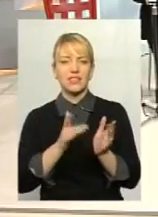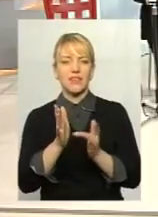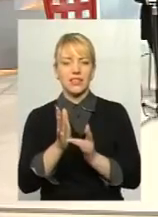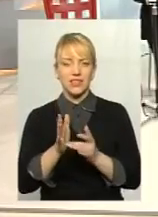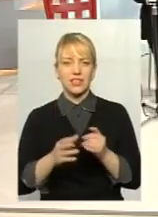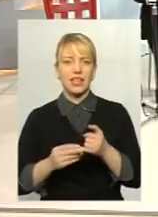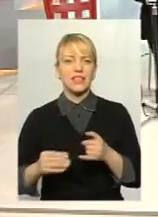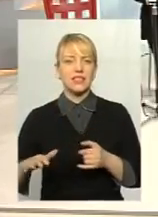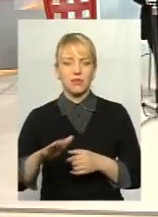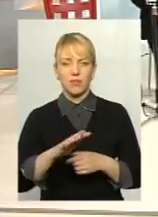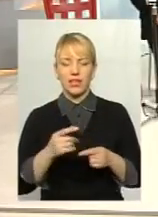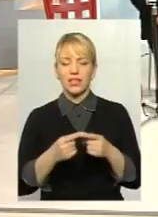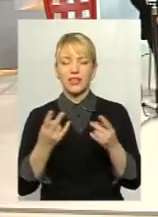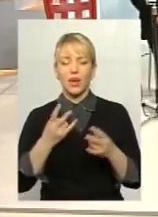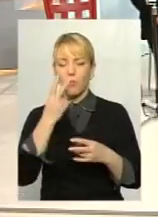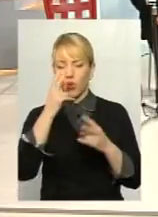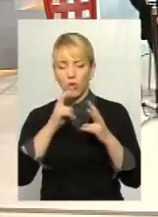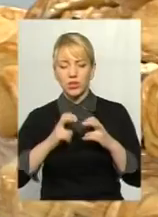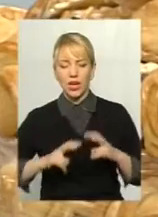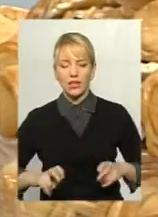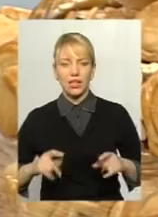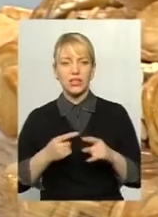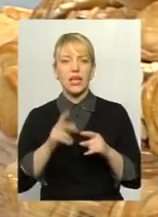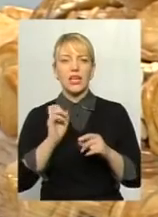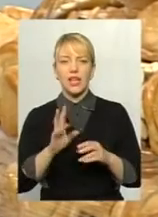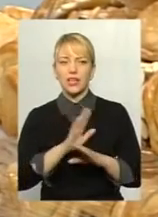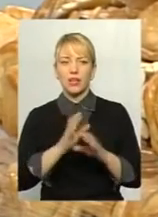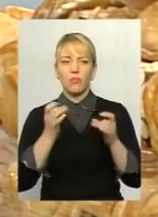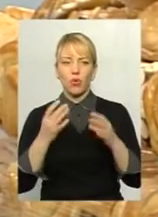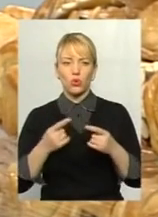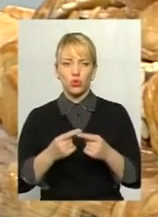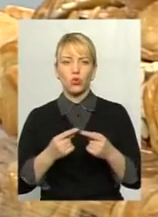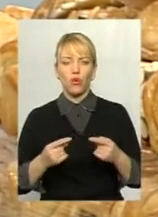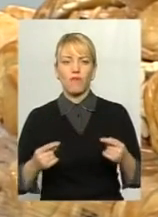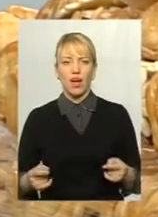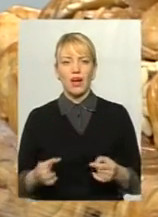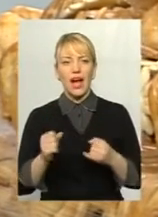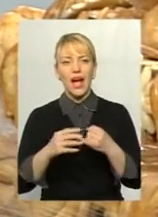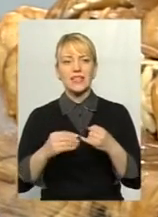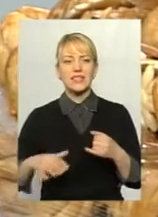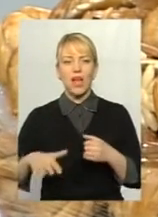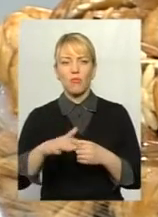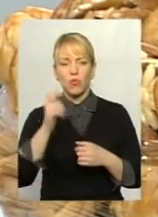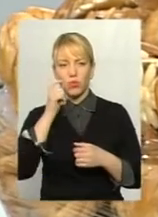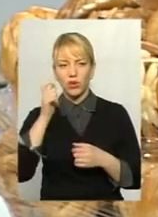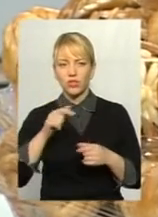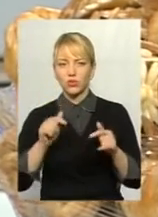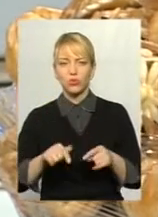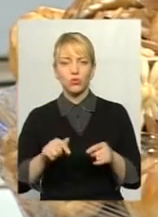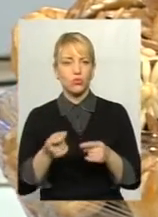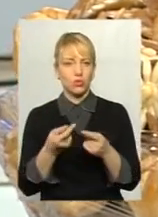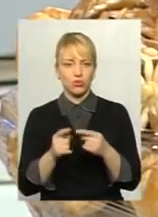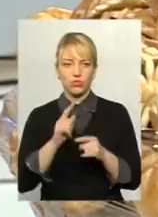товар обіговий. Бо машину можна іншу зробити, будинок можна інший будувати. А от саме землю українську тут другої не зробиш.